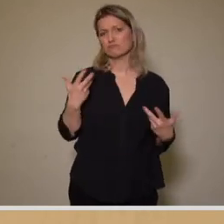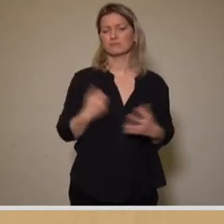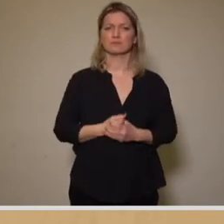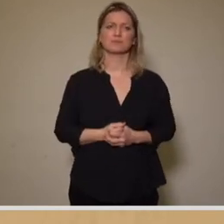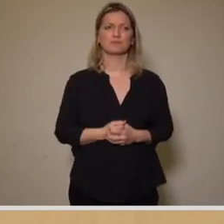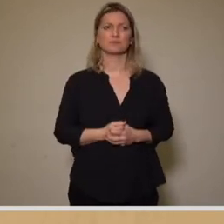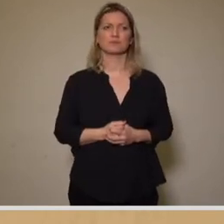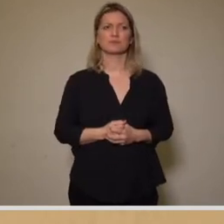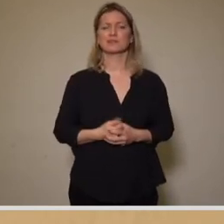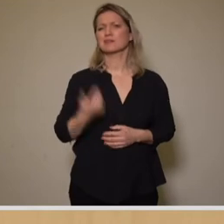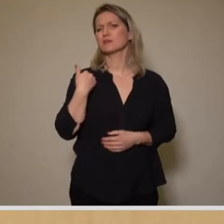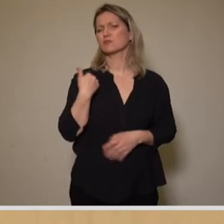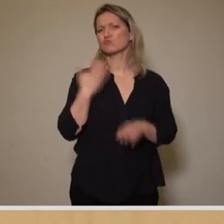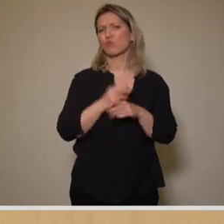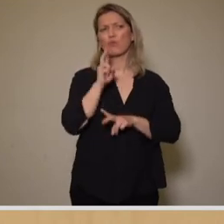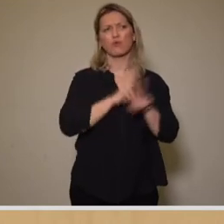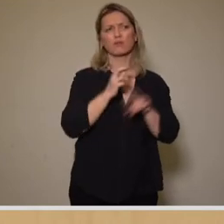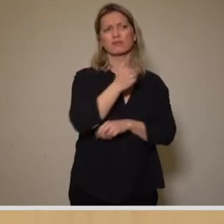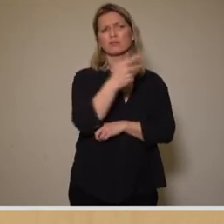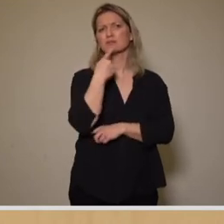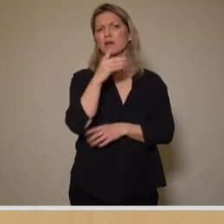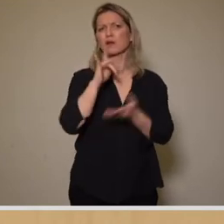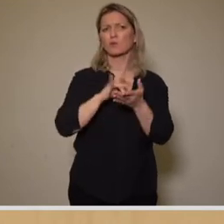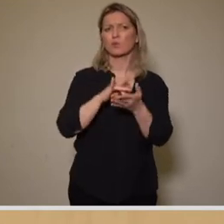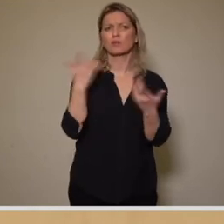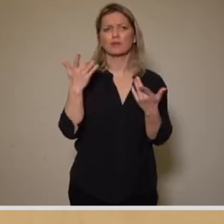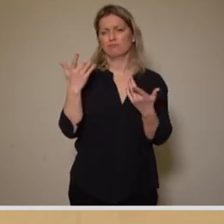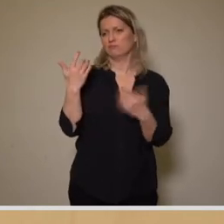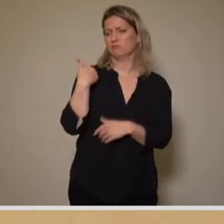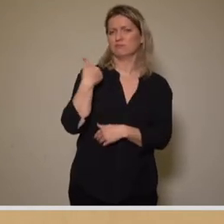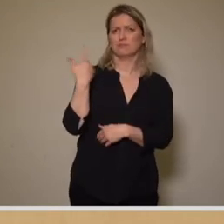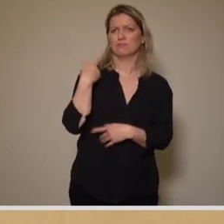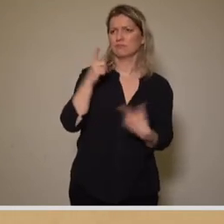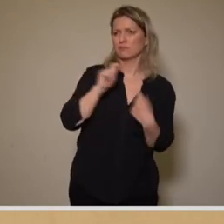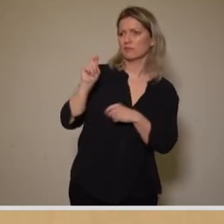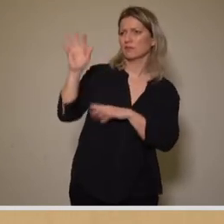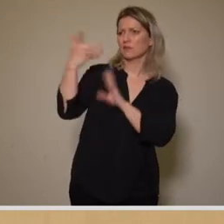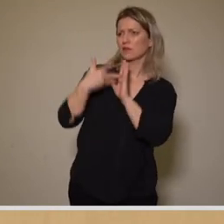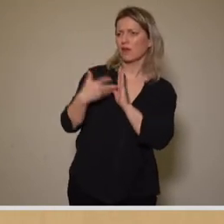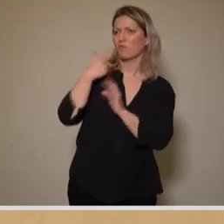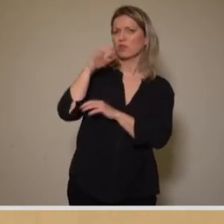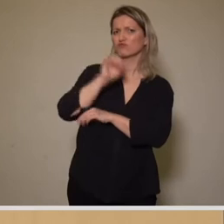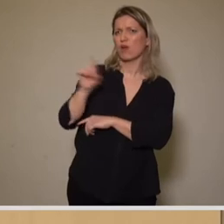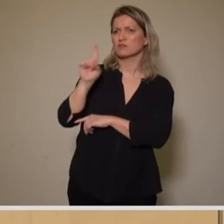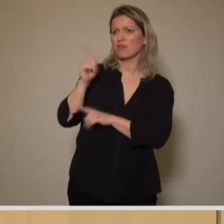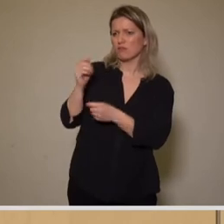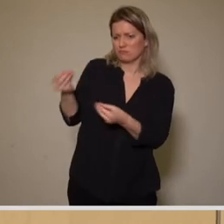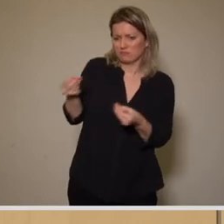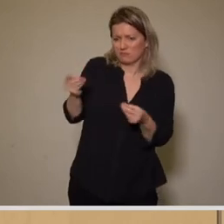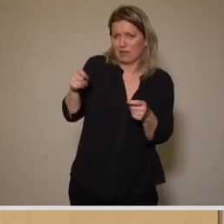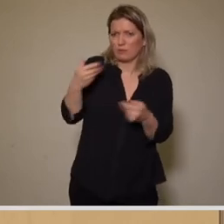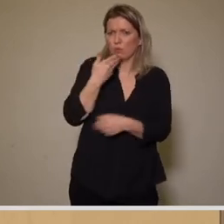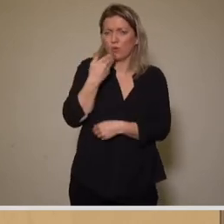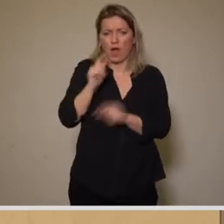Wurde schon verschiedentlich gesagt, weder liegen die Ergebnisse kürzlich beauftragter Variantenprüfung der Stesat vor, noch hat das nun für April